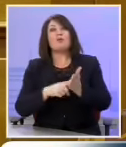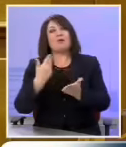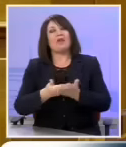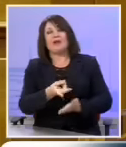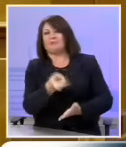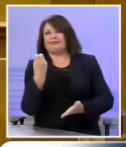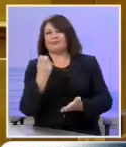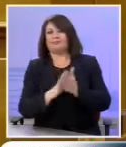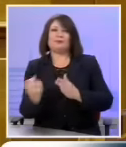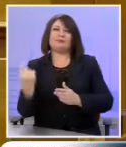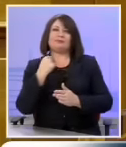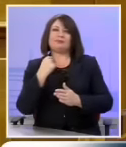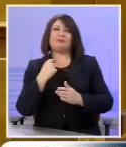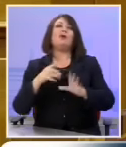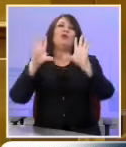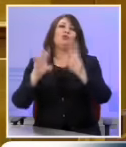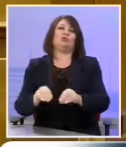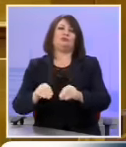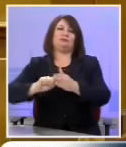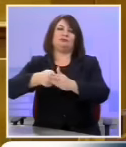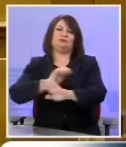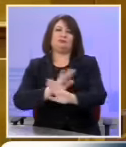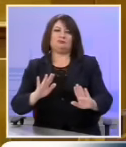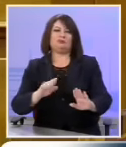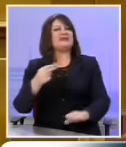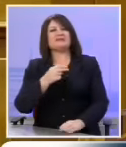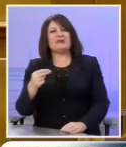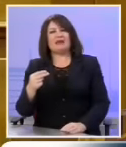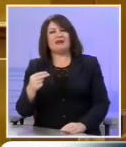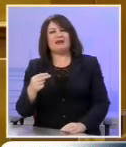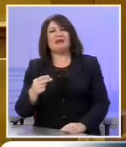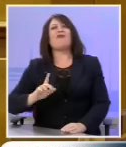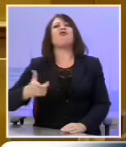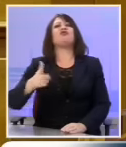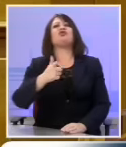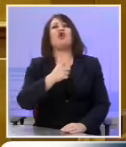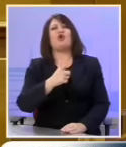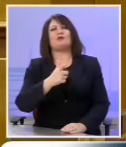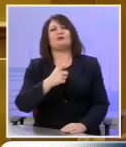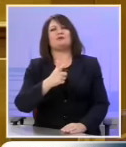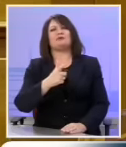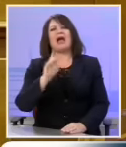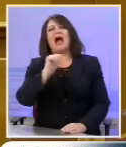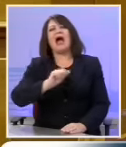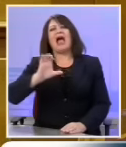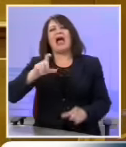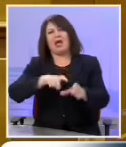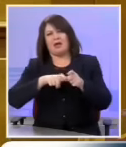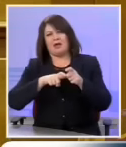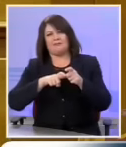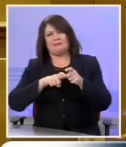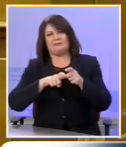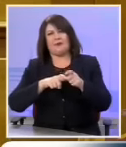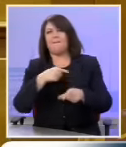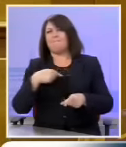άδειά τους και πάβουν να λειτουργούν. Αυτό σημαίνει πτώχευση των ανωνύμων εταιριών. Με επιπτώσεις όχι